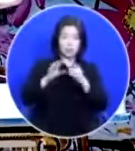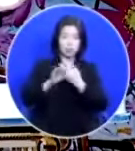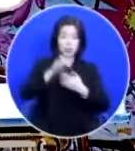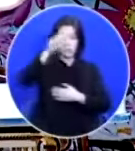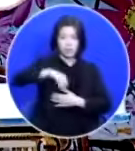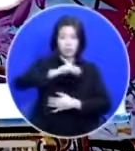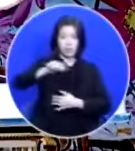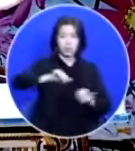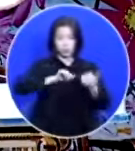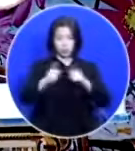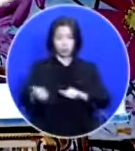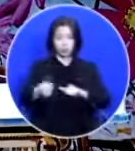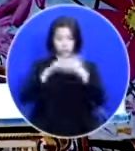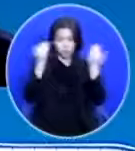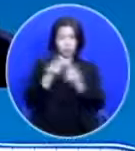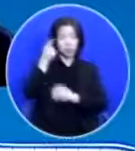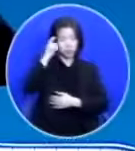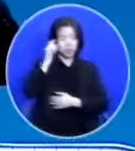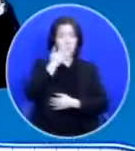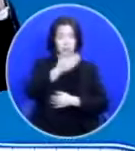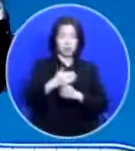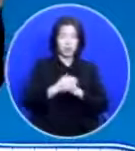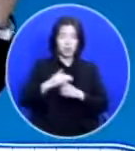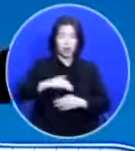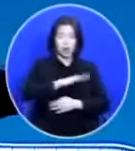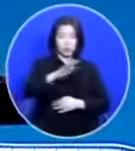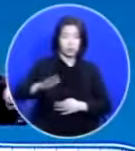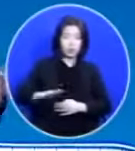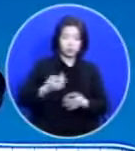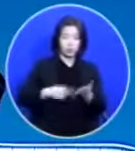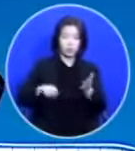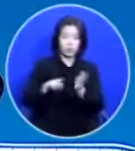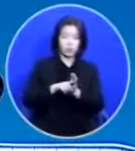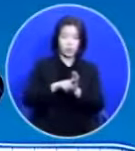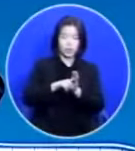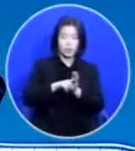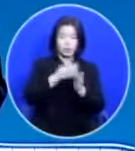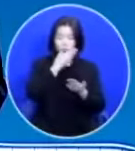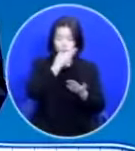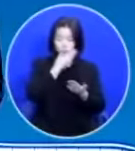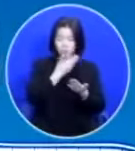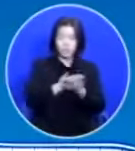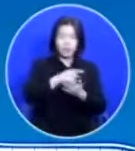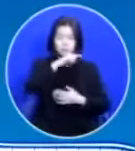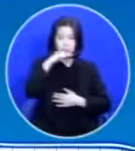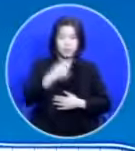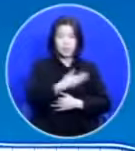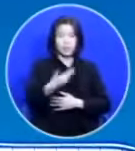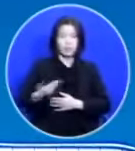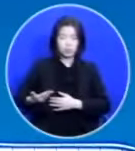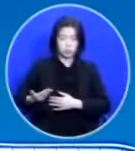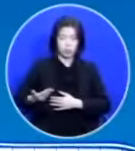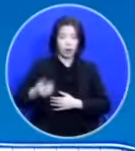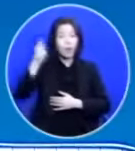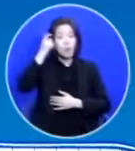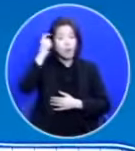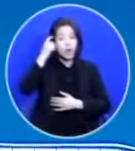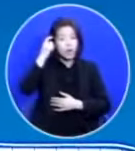것을 다 생각하죠 우리를 위해서 십자가에서 법에 갔던 피를 흘려주셨습니다 왜 그렇게 하셨죠?